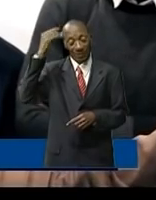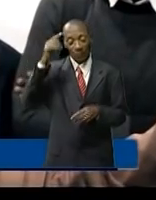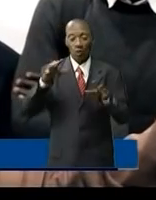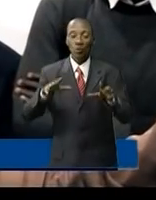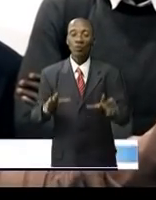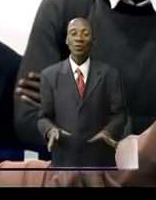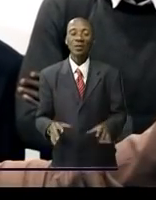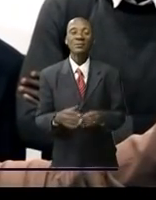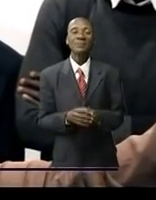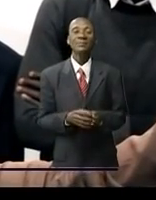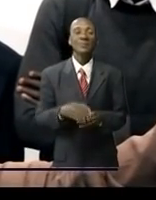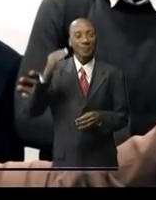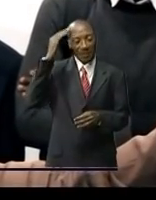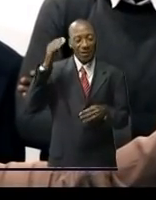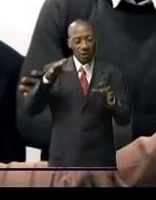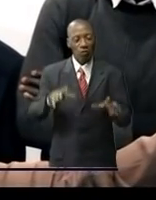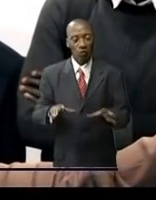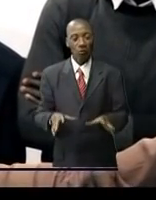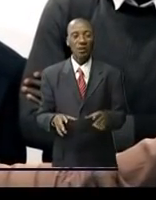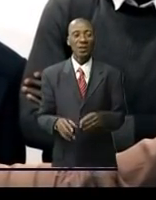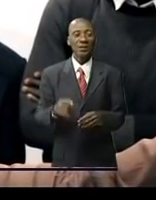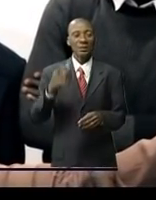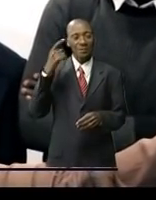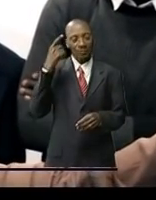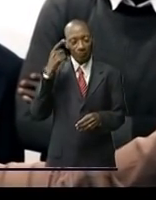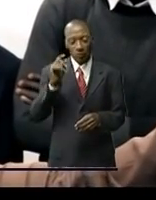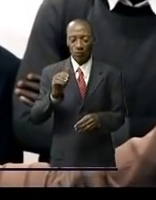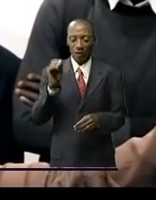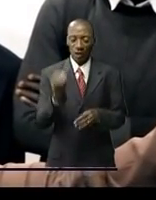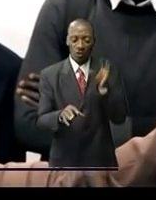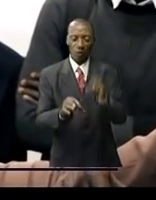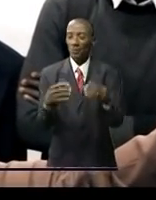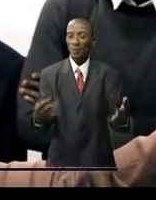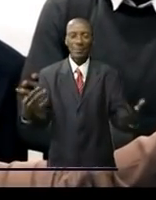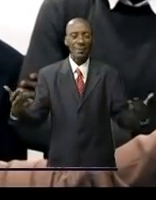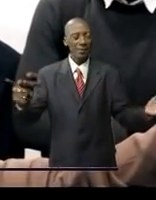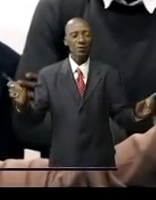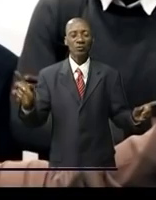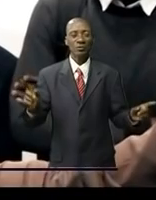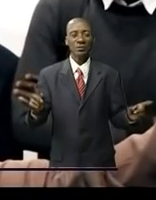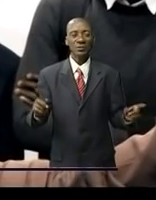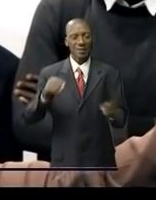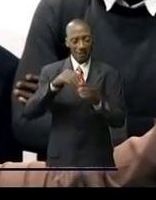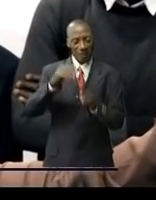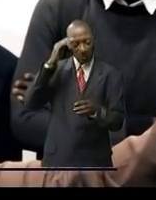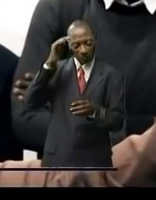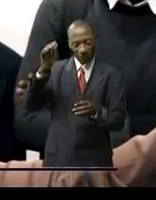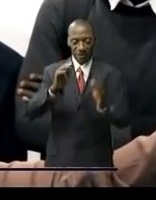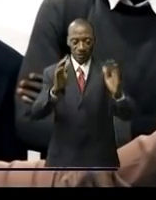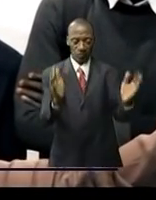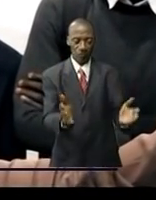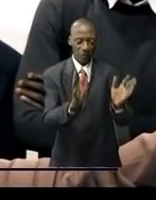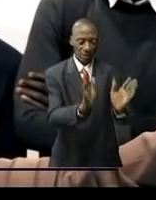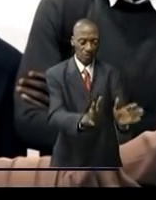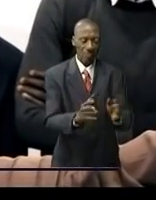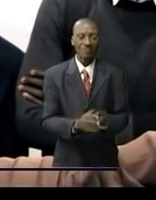mentalité des Congolais à pouvoir gérer séparément les déchets désormais il faut que les déchets se gèrent de façon séparée une poubelle